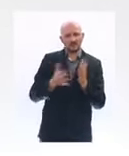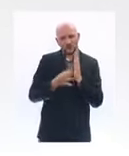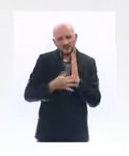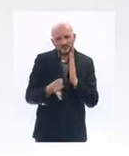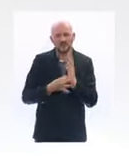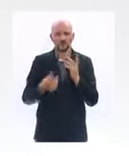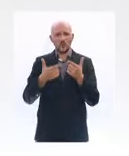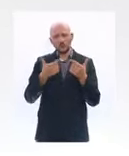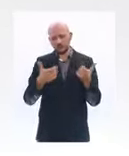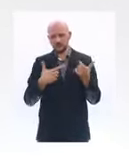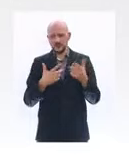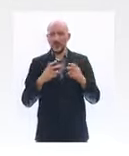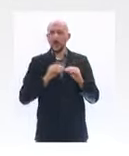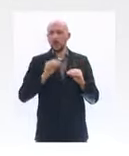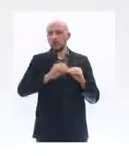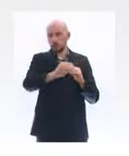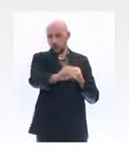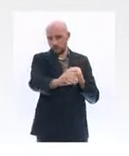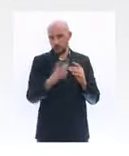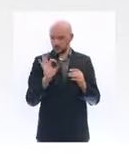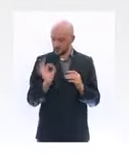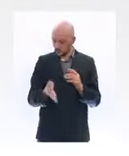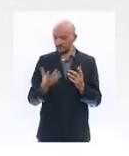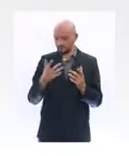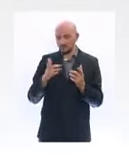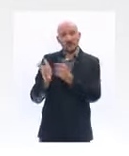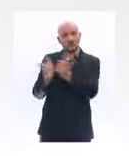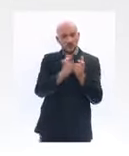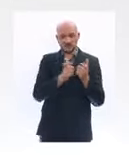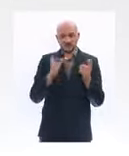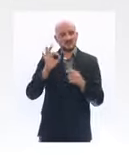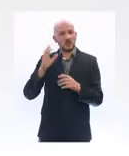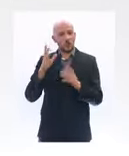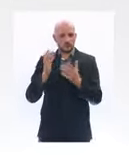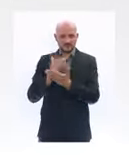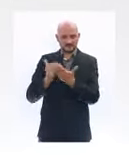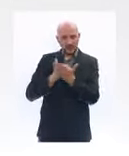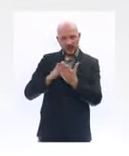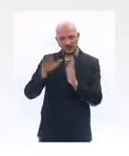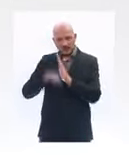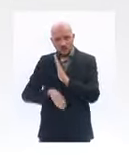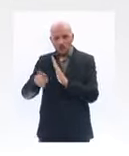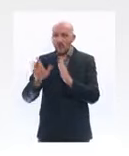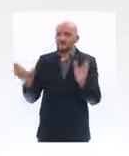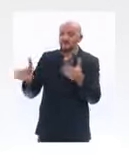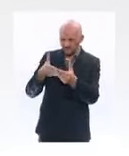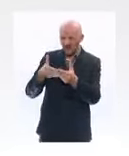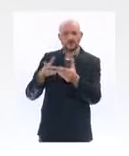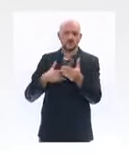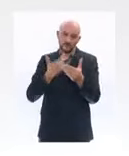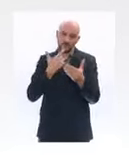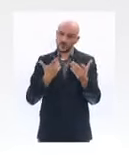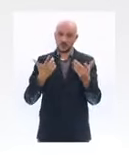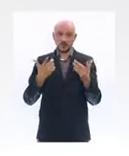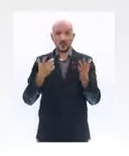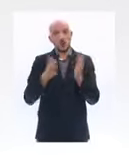pratique. Toutes les entreprises de moins de 50 salariés qui sont fermées administrativement auront une exonération totale